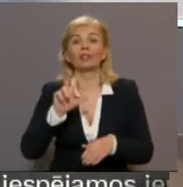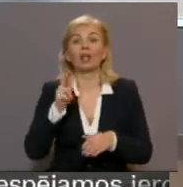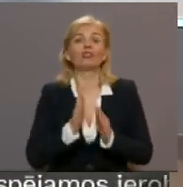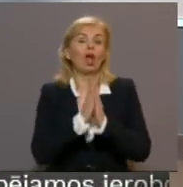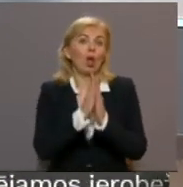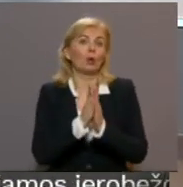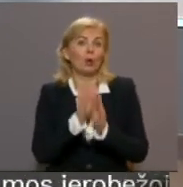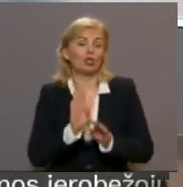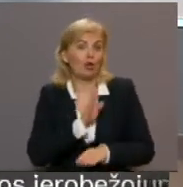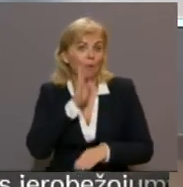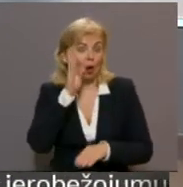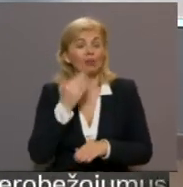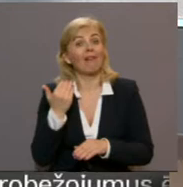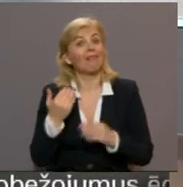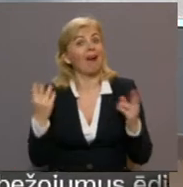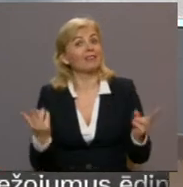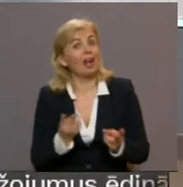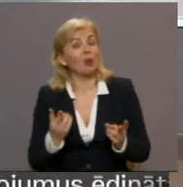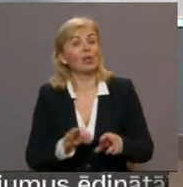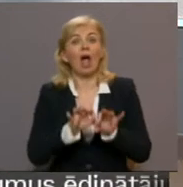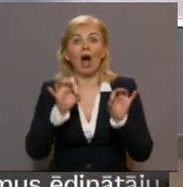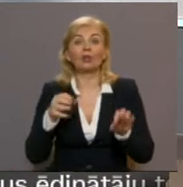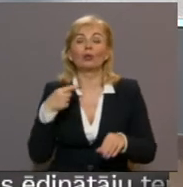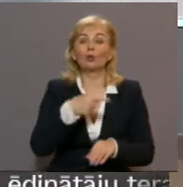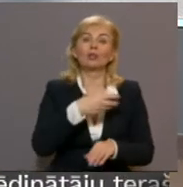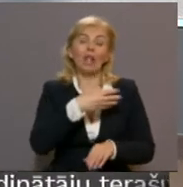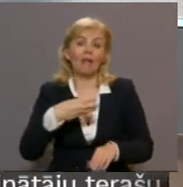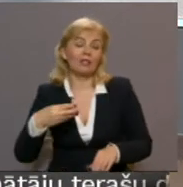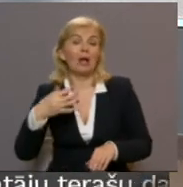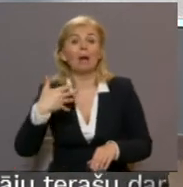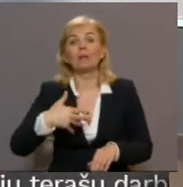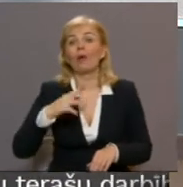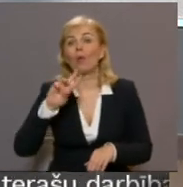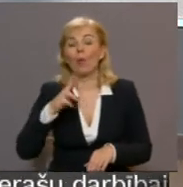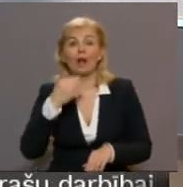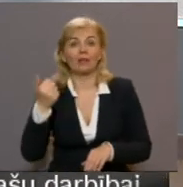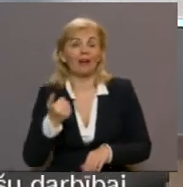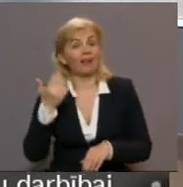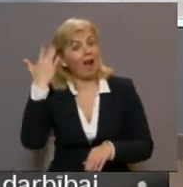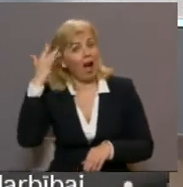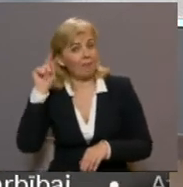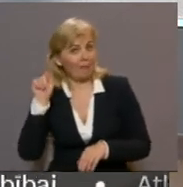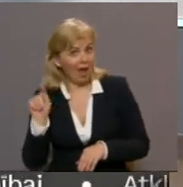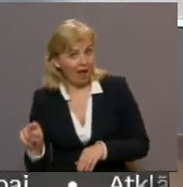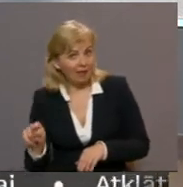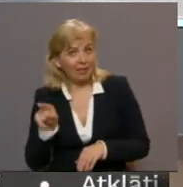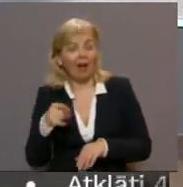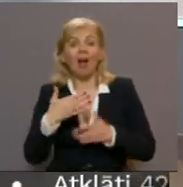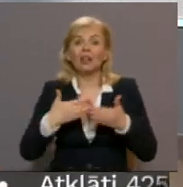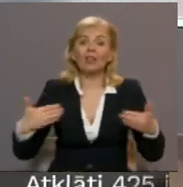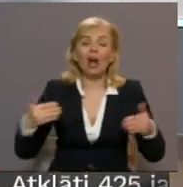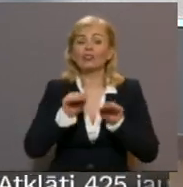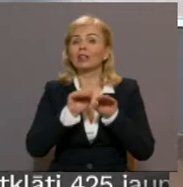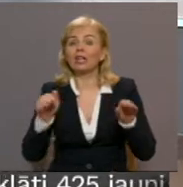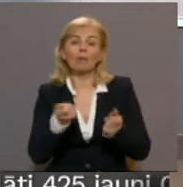lūkšanu brokastis. Tā tradīcija, aizsākusies 1952. gada Amerikas Savienotajās valstīs, dažādu